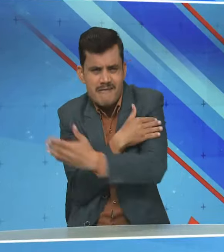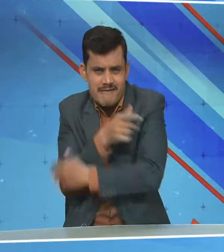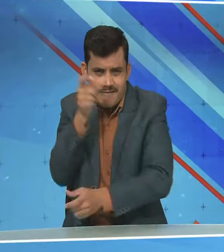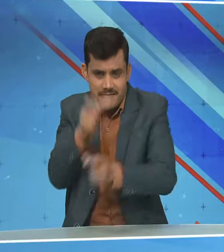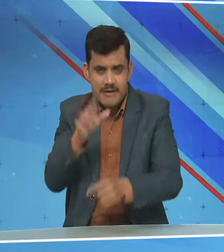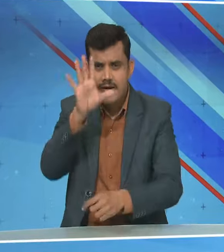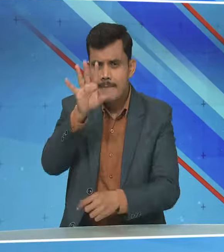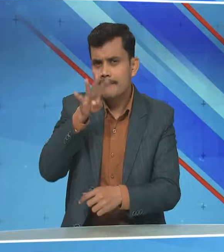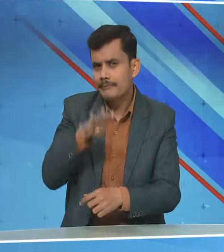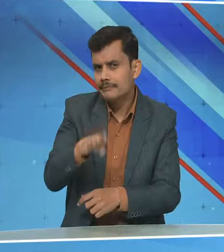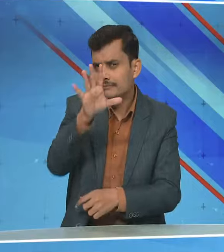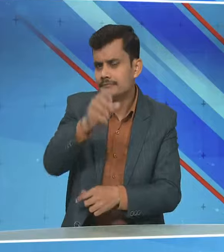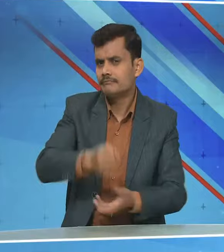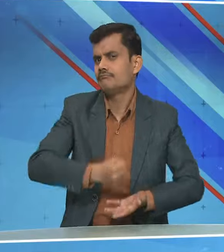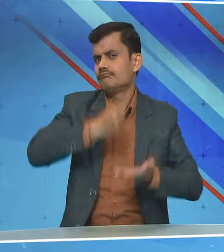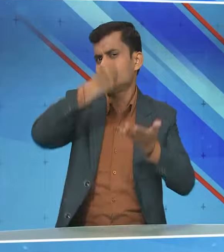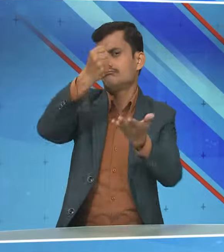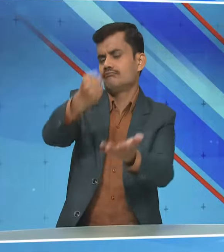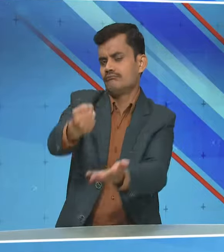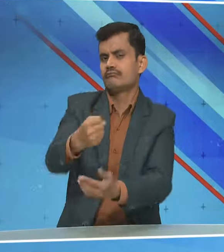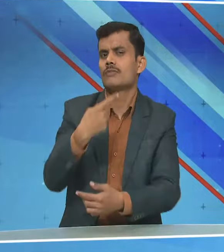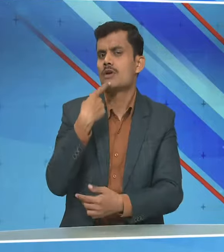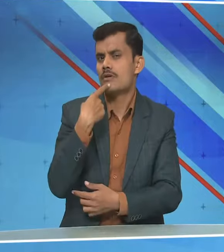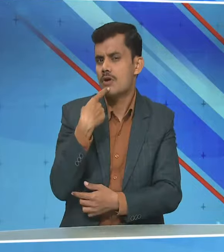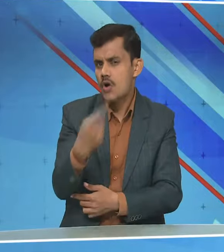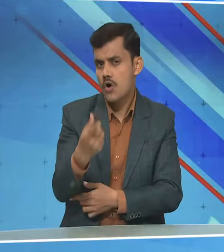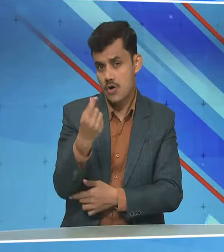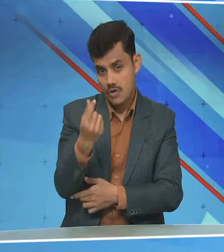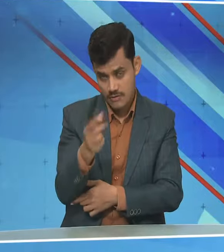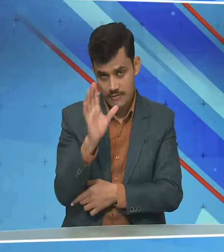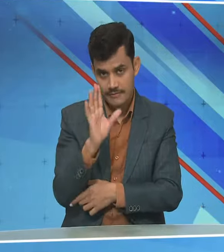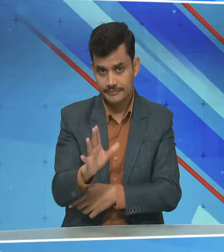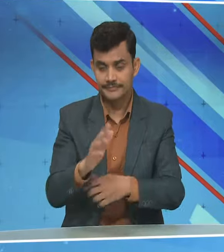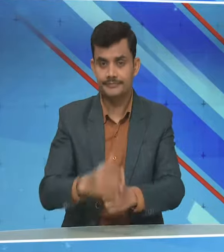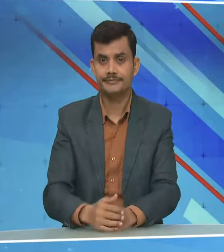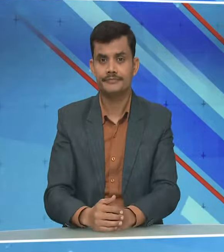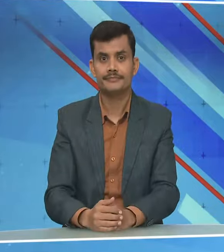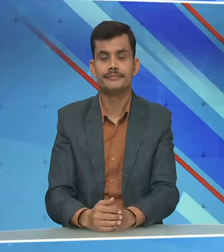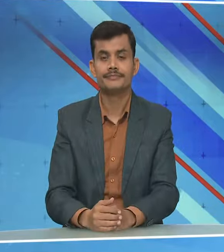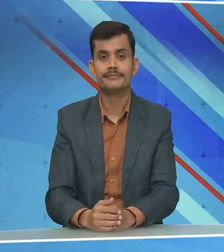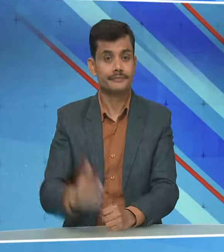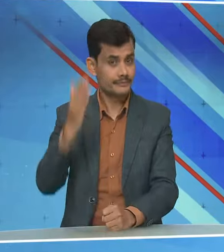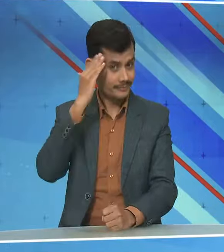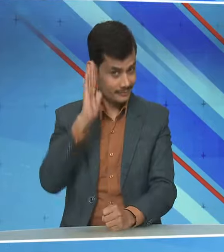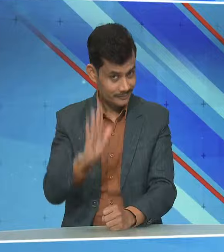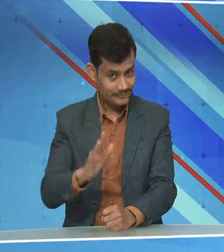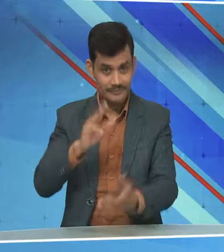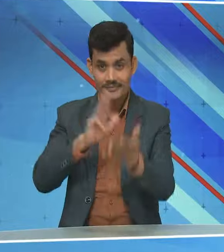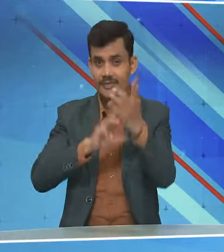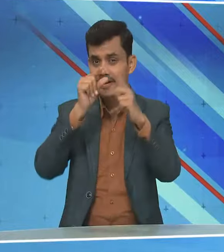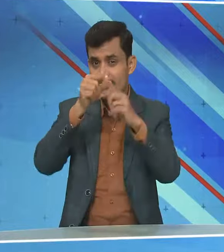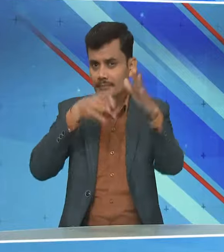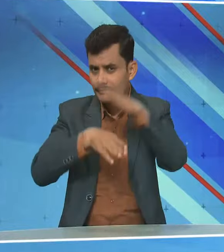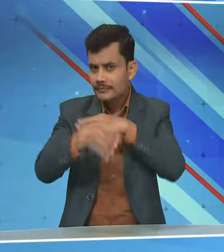पचास पचास हजार रुपए की आर्थिक सहायता देने के निर्देश दिये हैं गोर तलब है कि